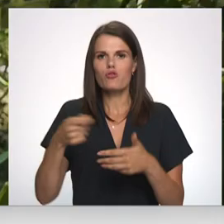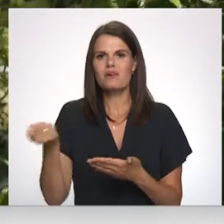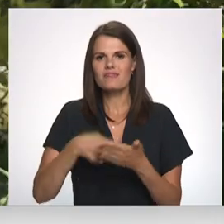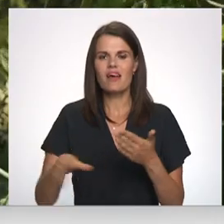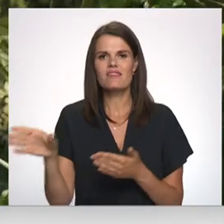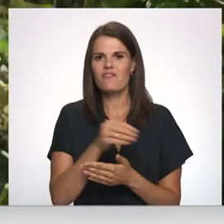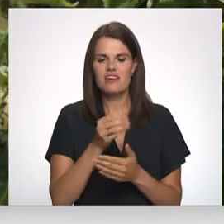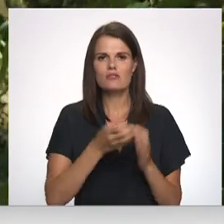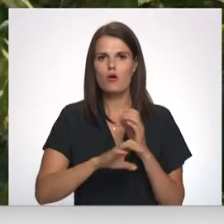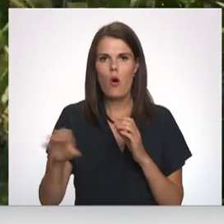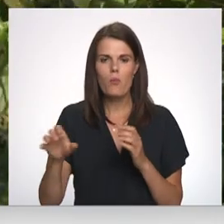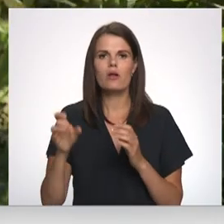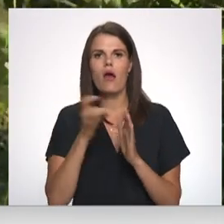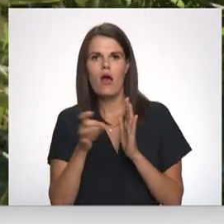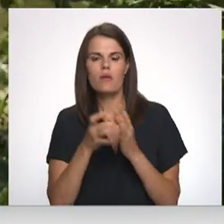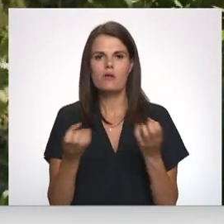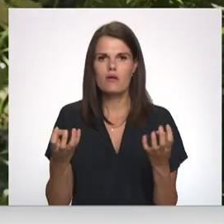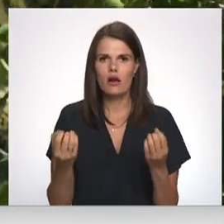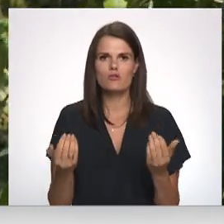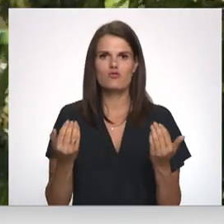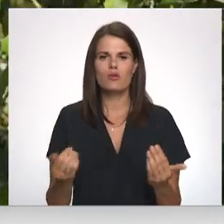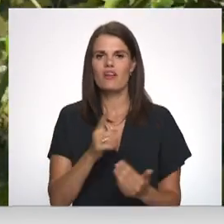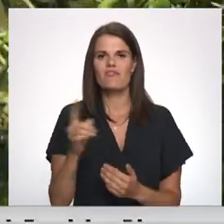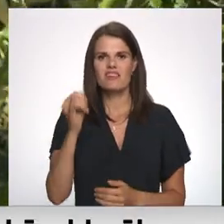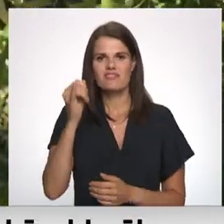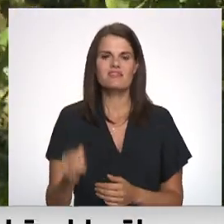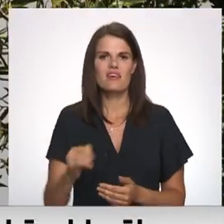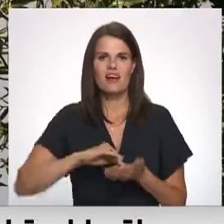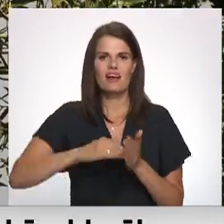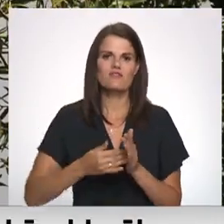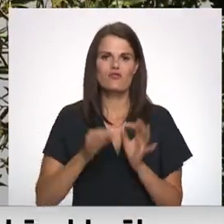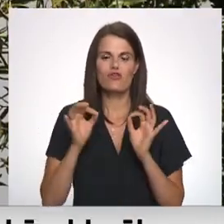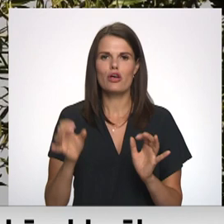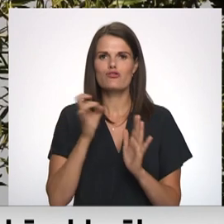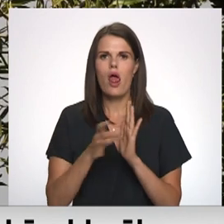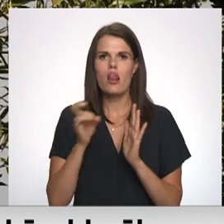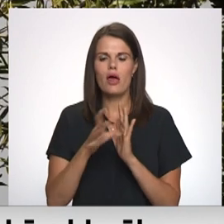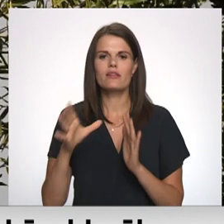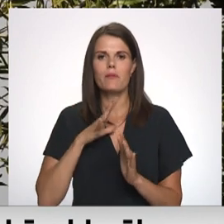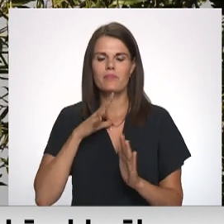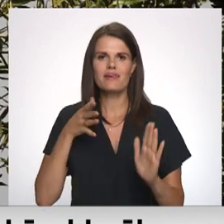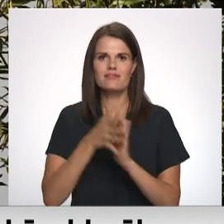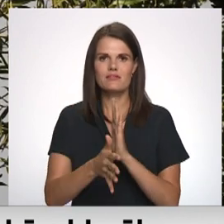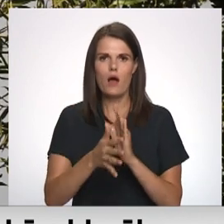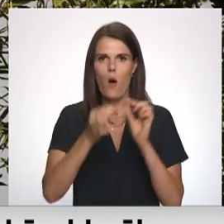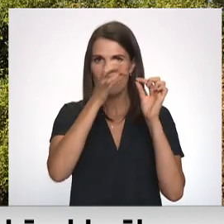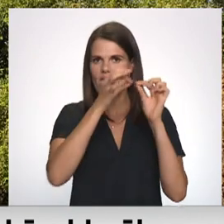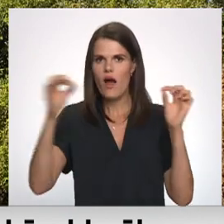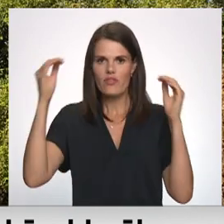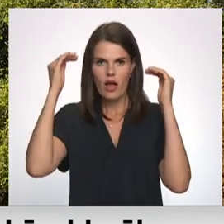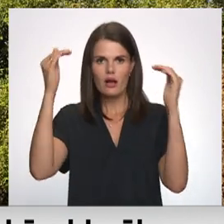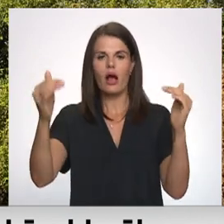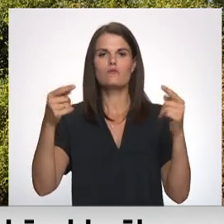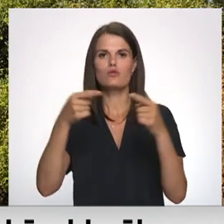komunikācijas, un šobrīd laikam sliktākās situācija ir tieši ar elektrību, jo tā tika pievadīta pa gaisvada līniju no ēkas